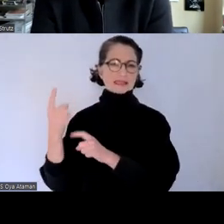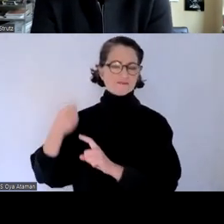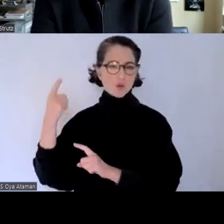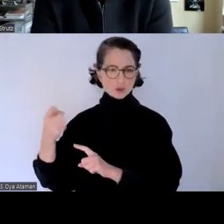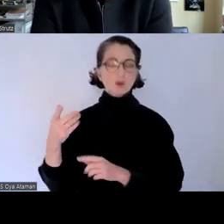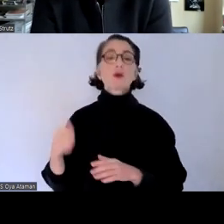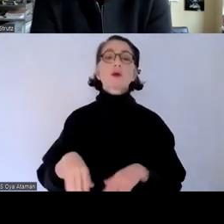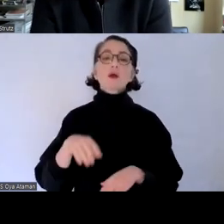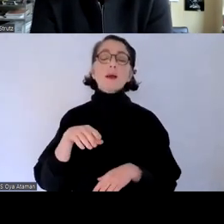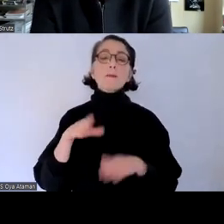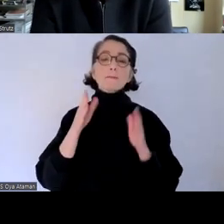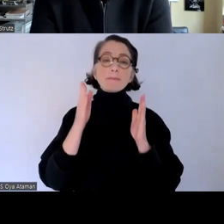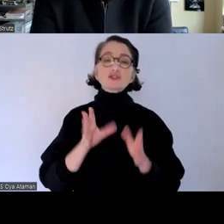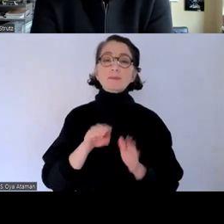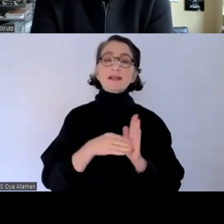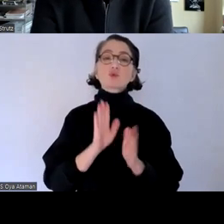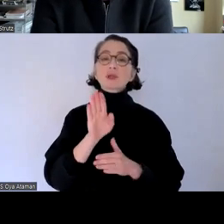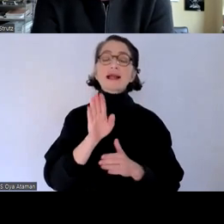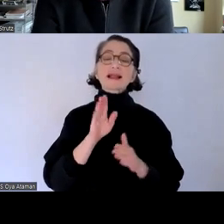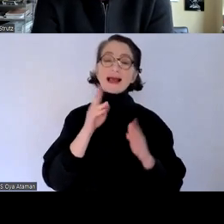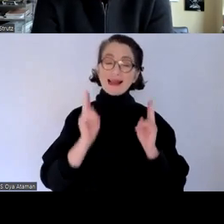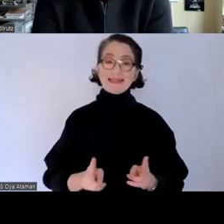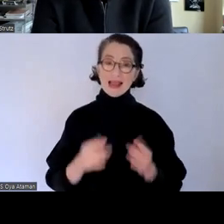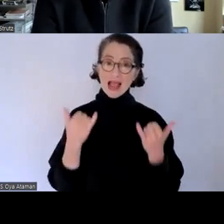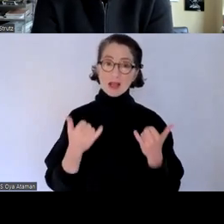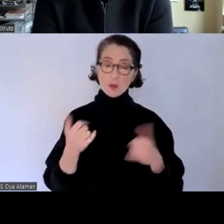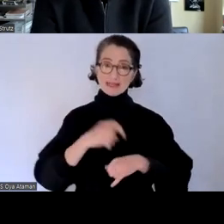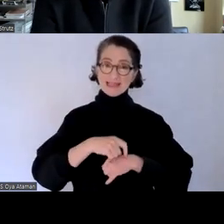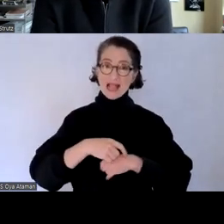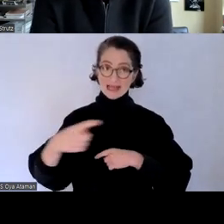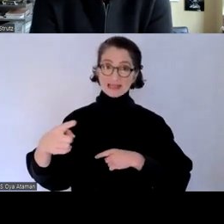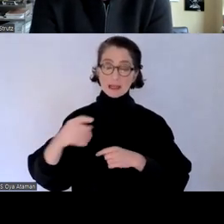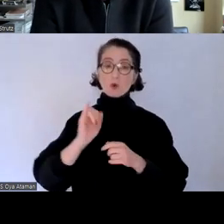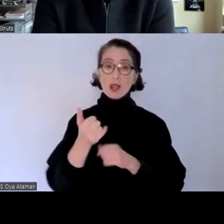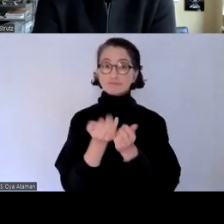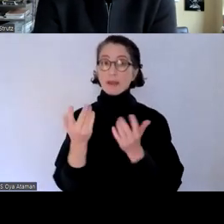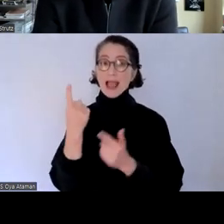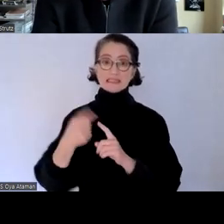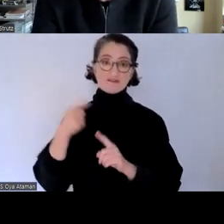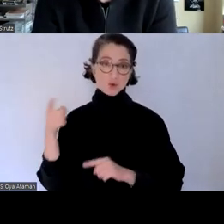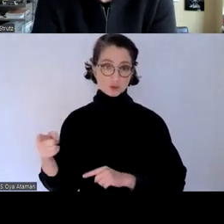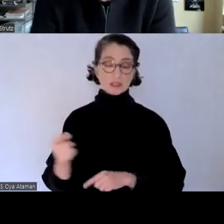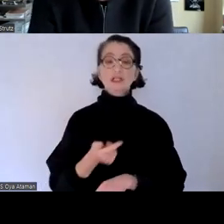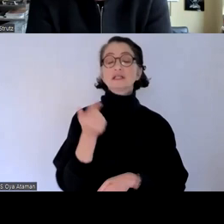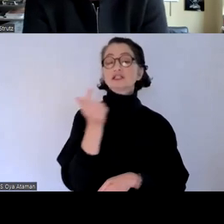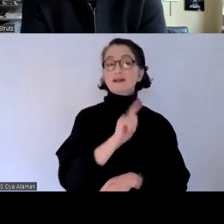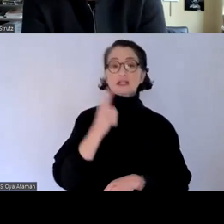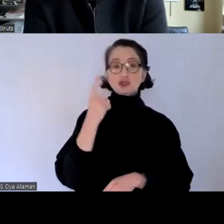rechte von menschen mit behinderung in der aktuellen laufzeit 20 21 bis 20 30